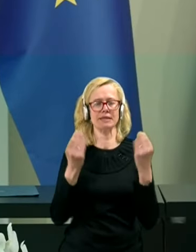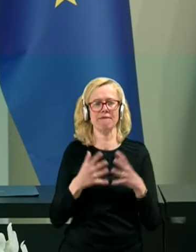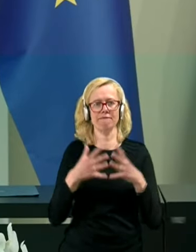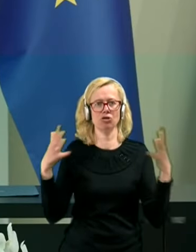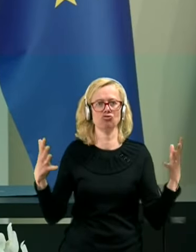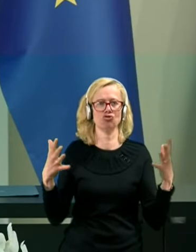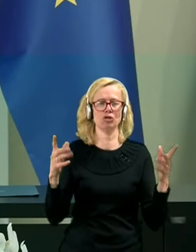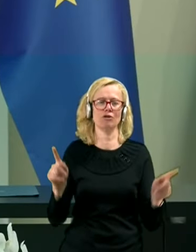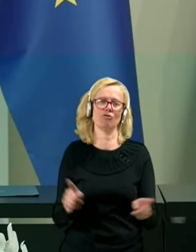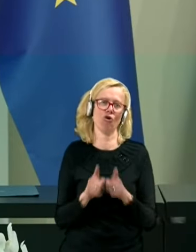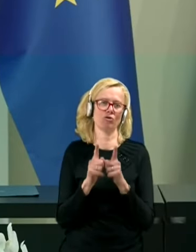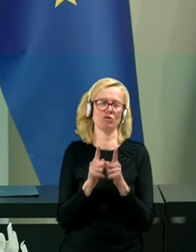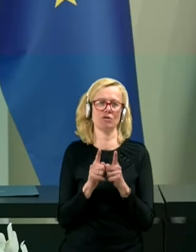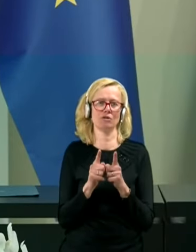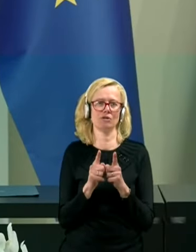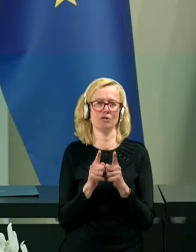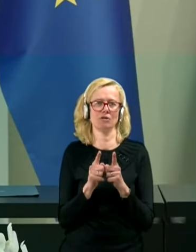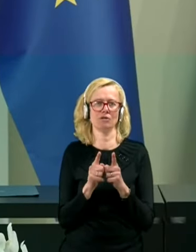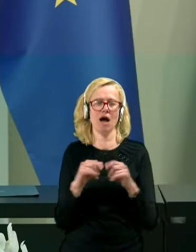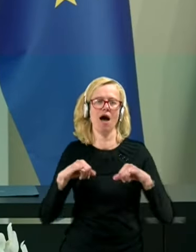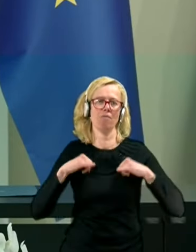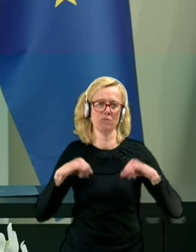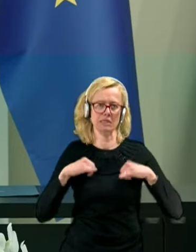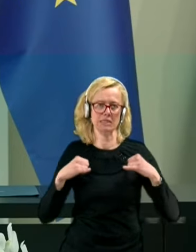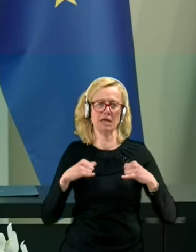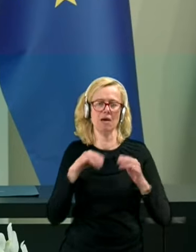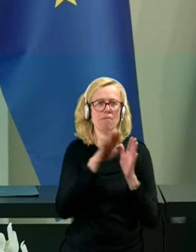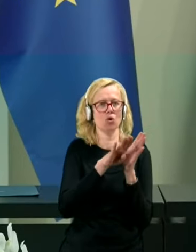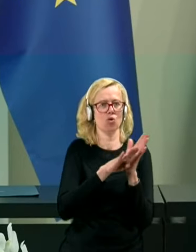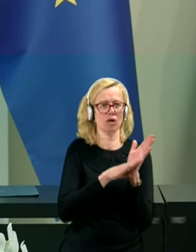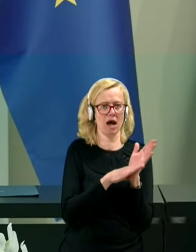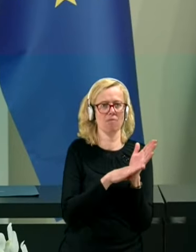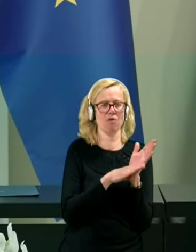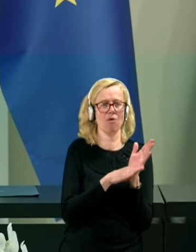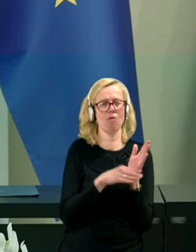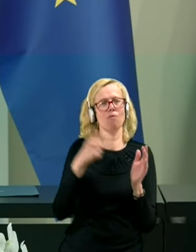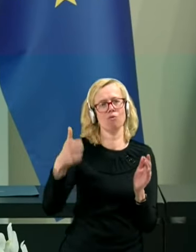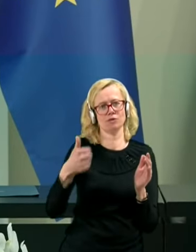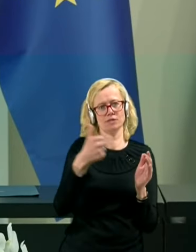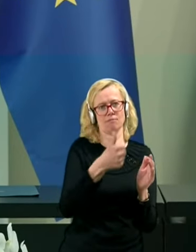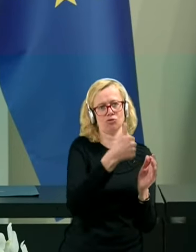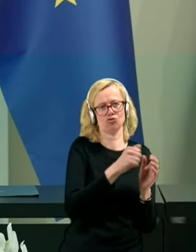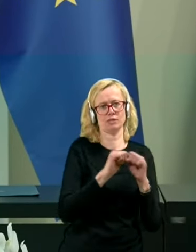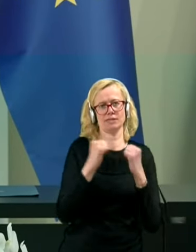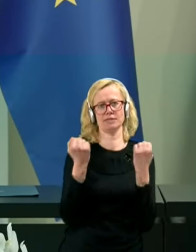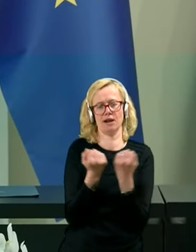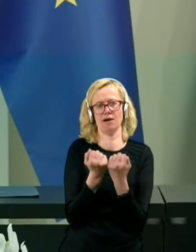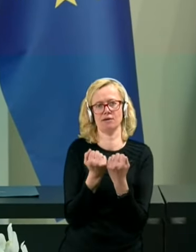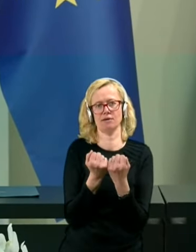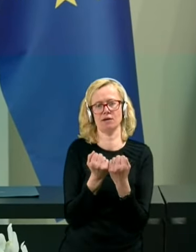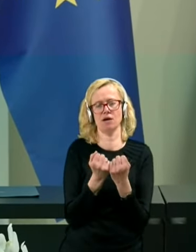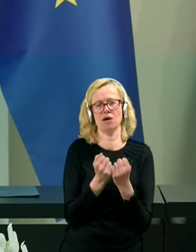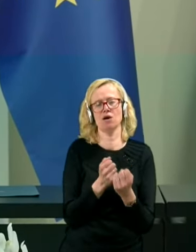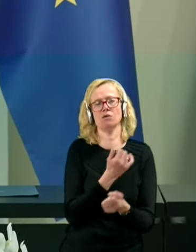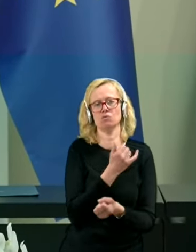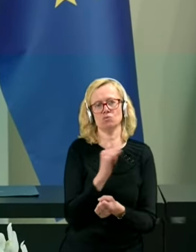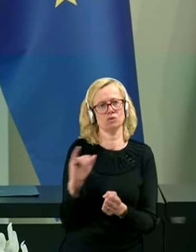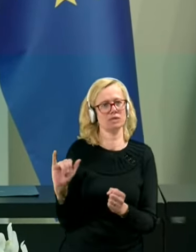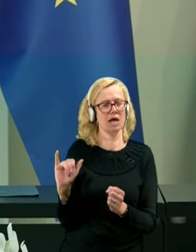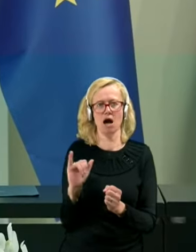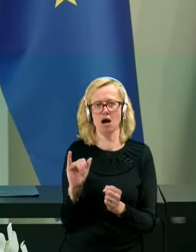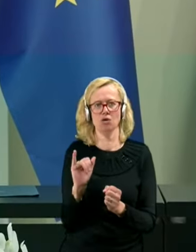recimo ambicije programov posamičnih strank, je vsako sodelovanje